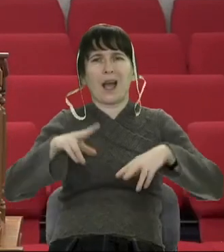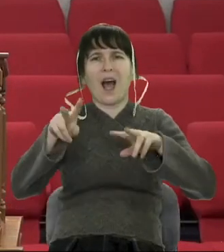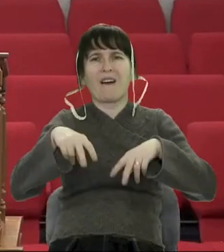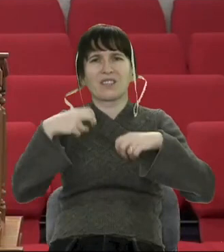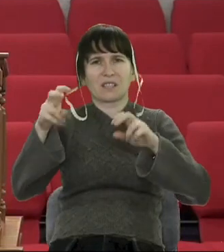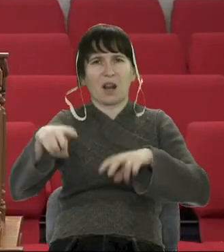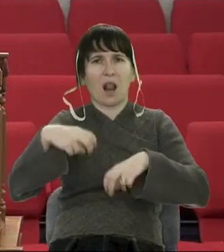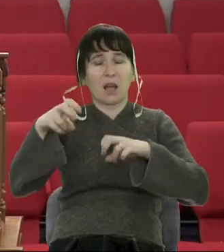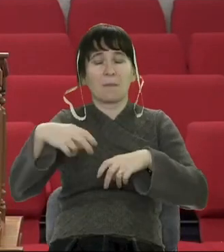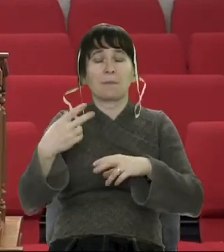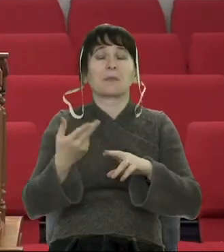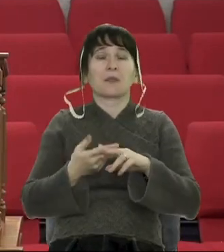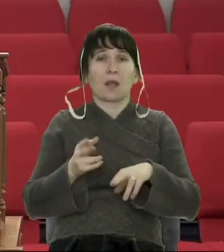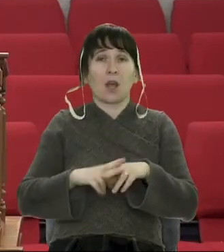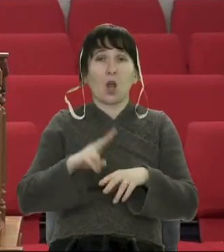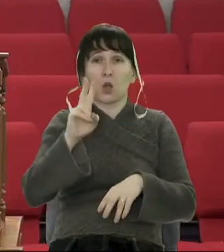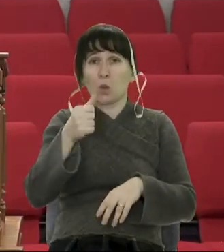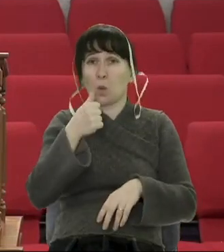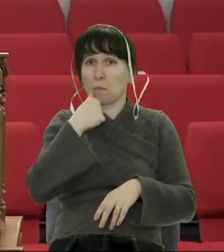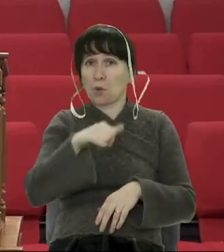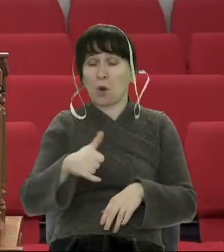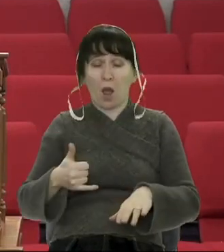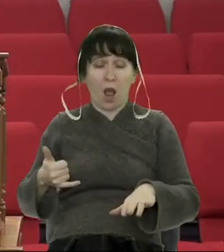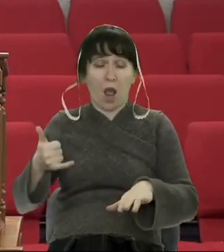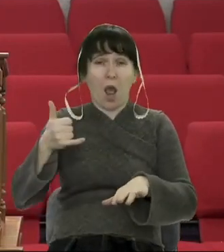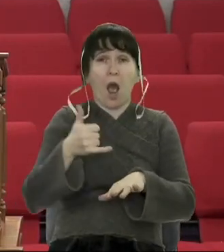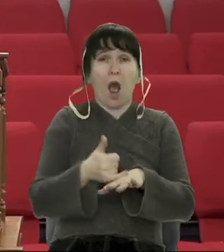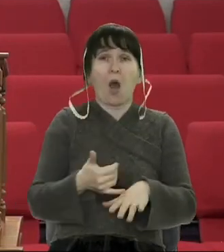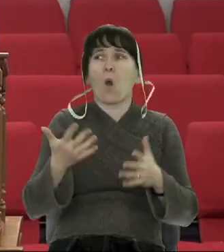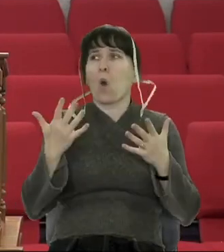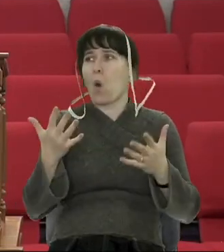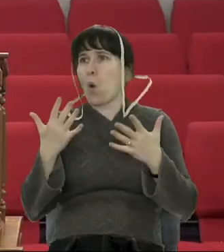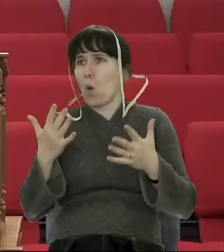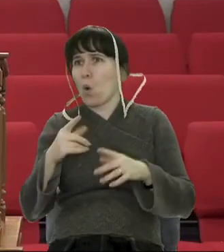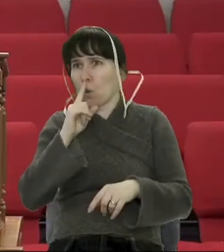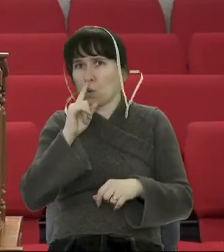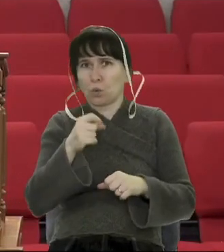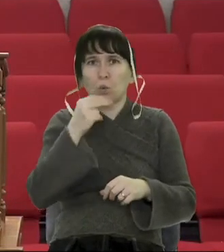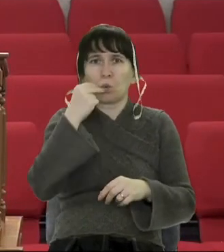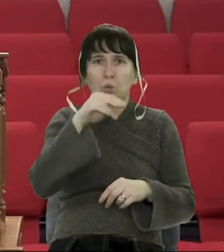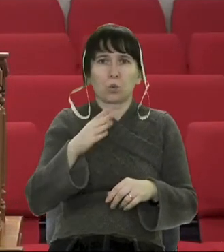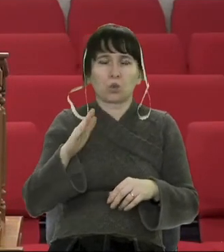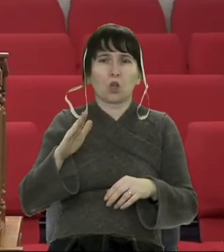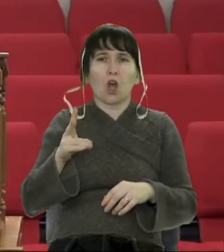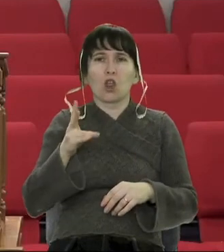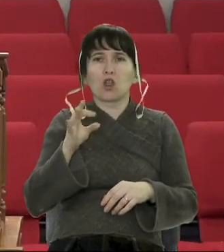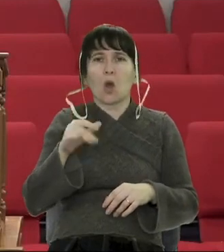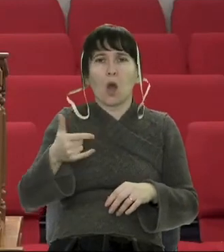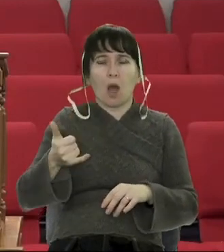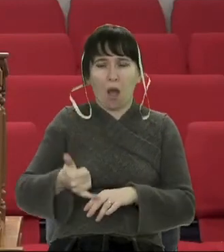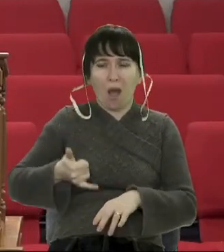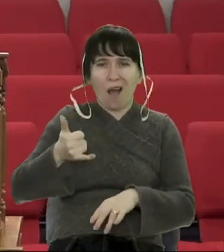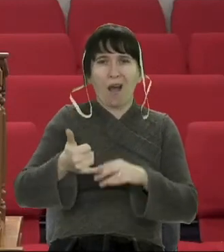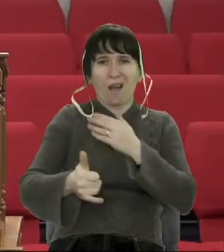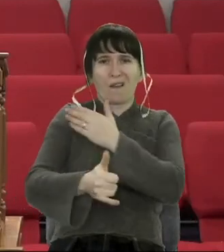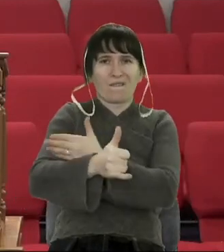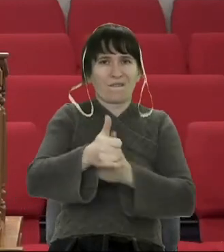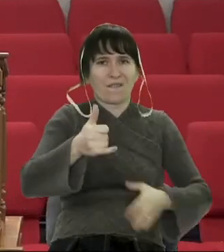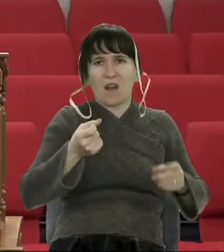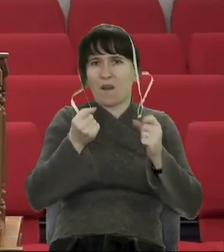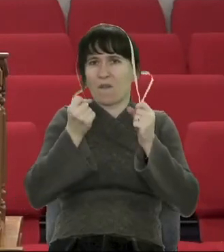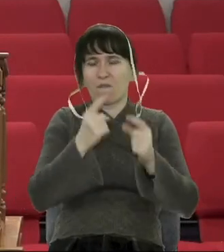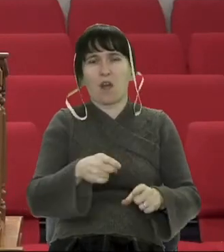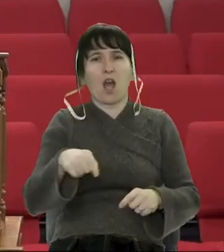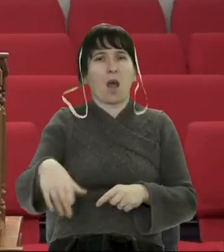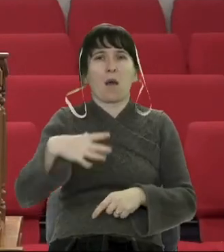наступав на неї, переживав таку біль, що лікарів просили відріжти мені ногу, я готовий позбавитись ноги,